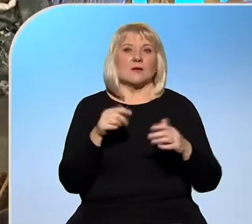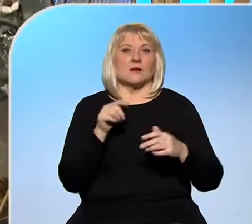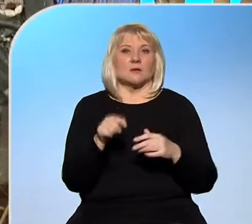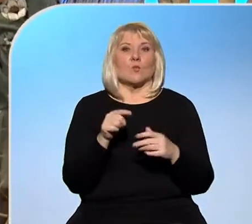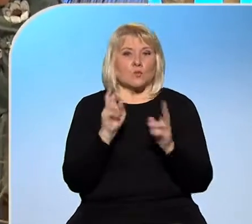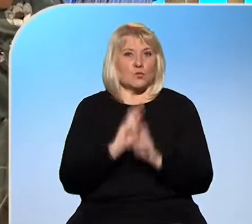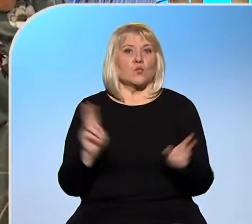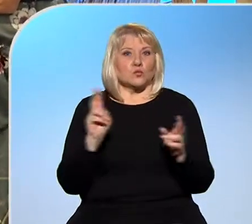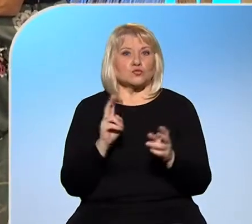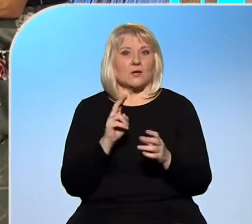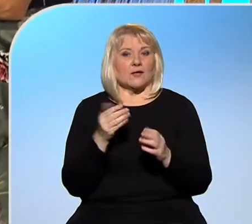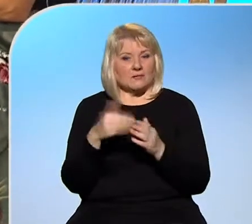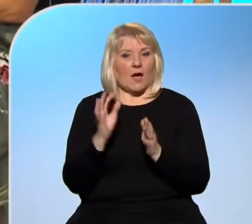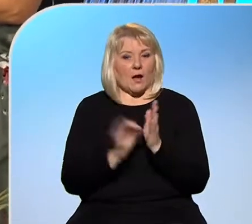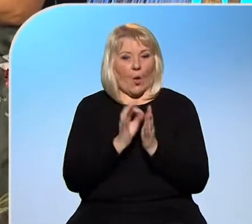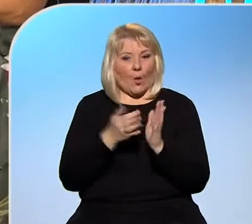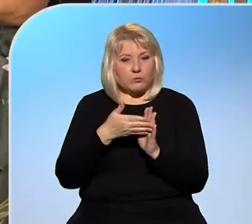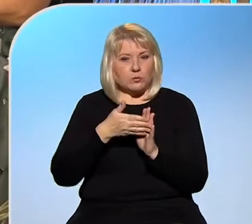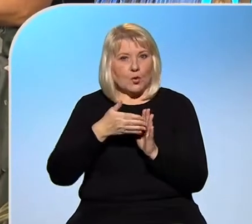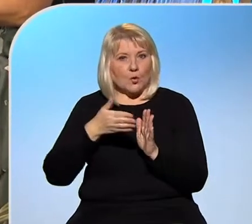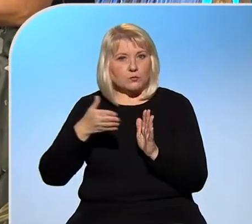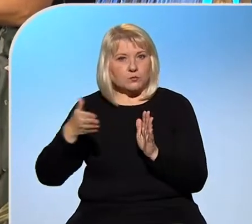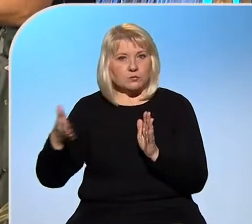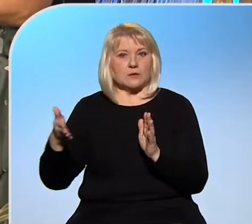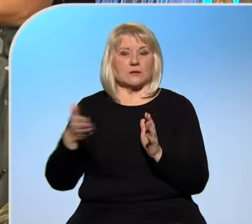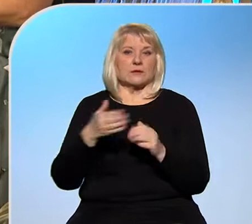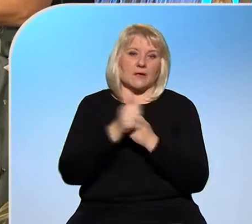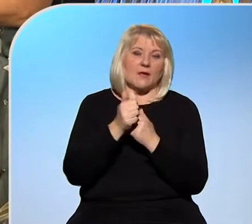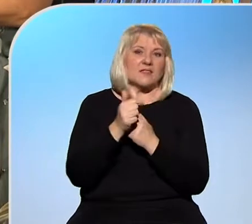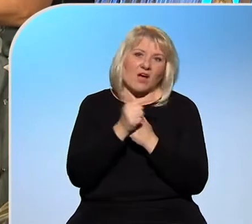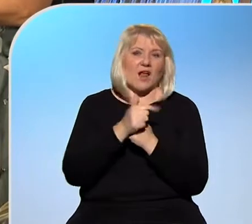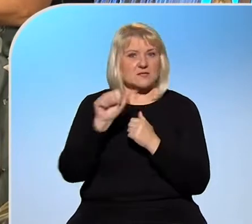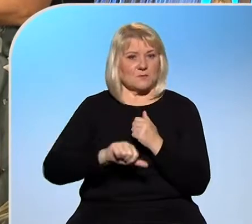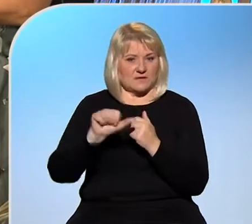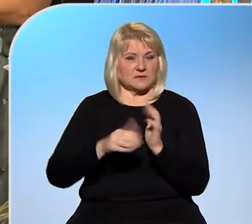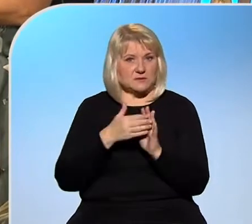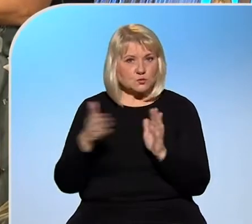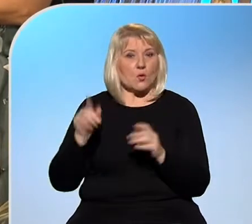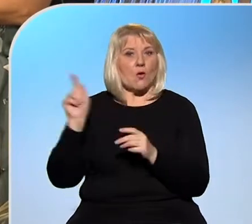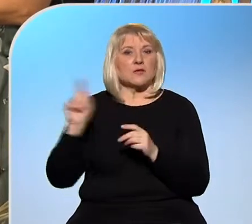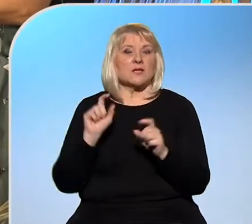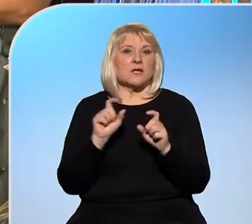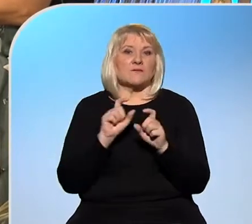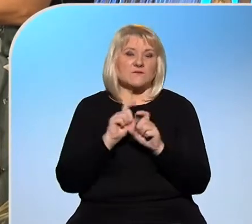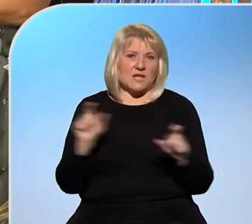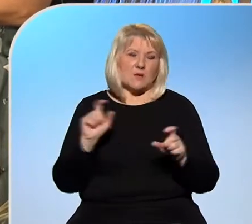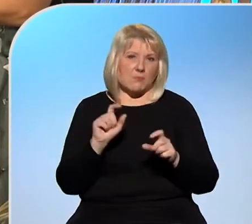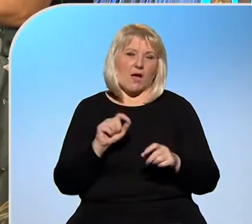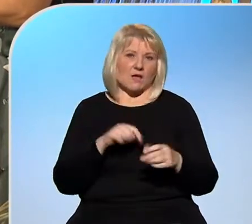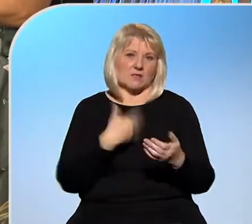období, kdy člověk je na období 11-12 měsíců. S tím, že dodavatelé ve smyslu vycházejí v stříc.